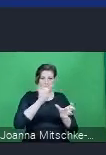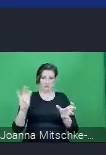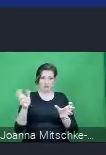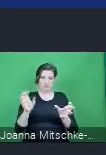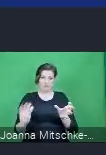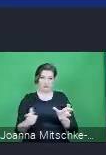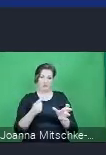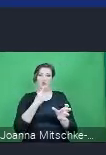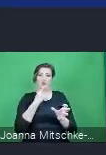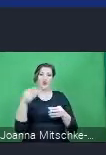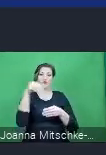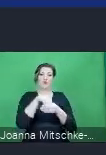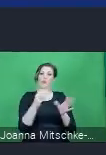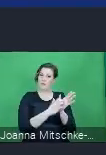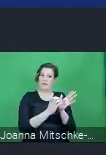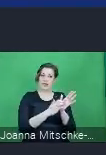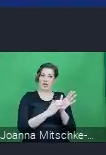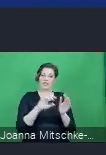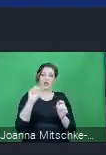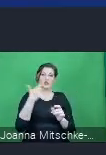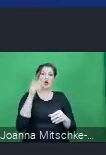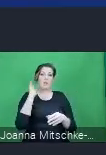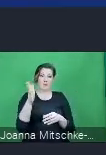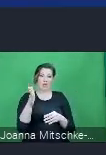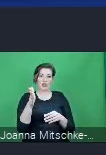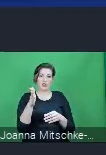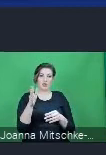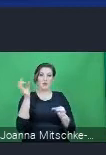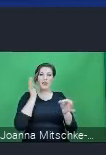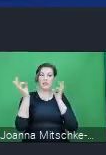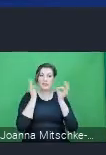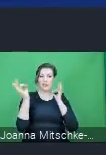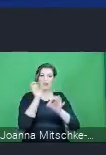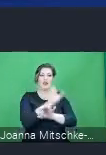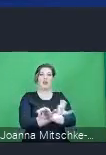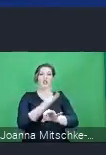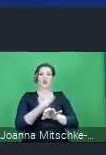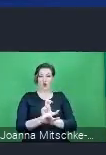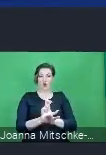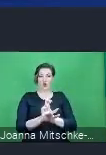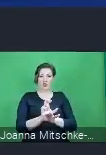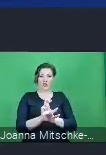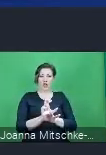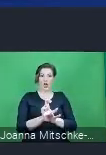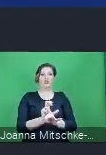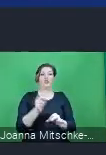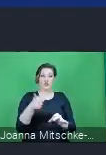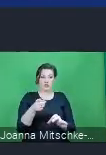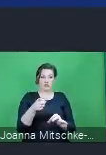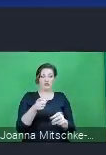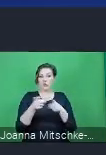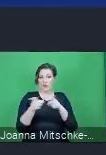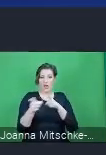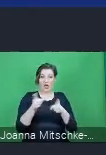w centralnej ewidencji emisyjności budynków. To będzie grupa danych o technologii, to co było wspomniane, czyli będą źródła ciepła, w tym